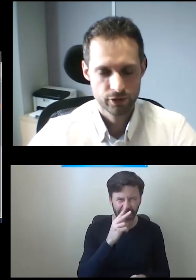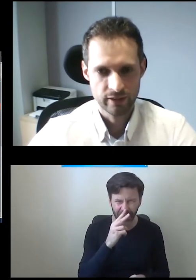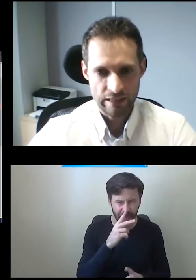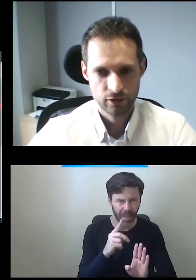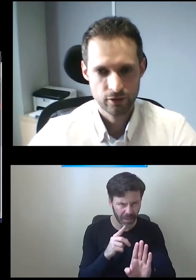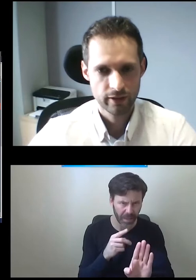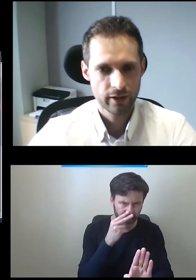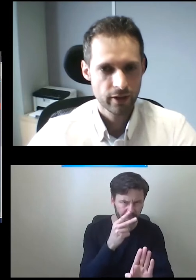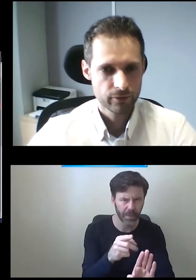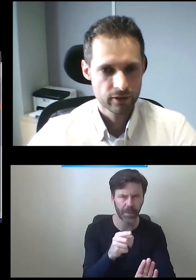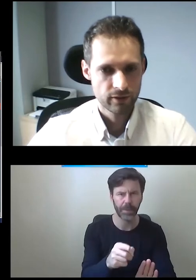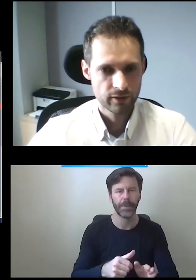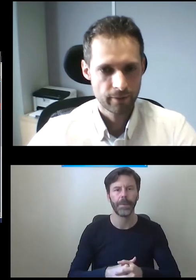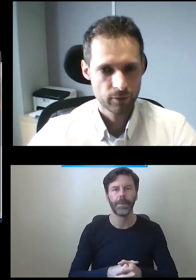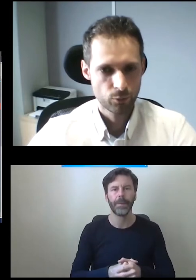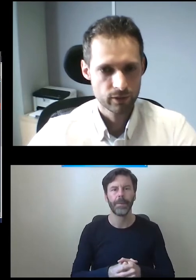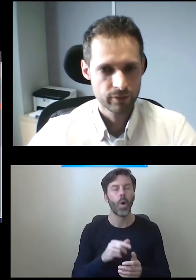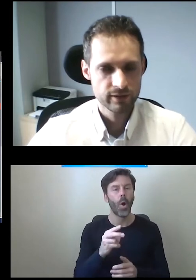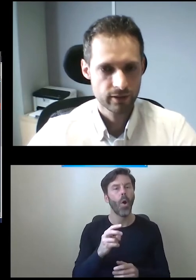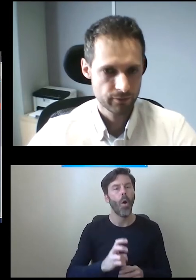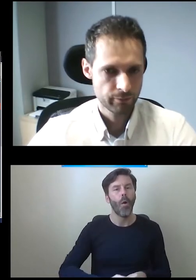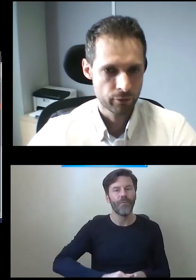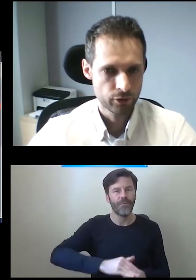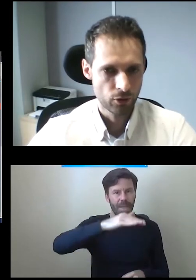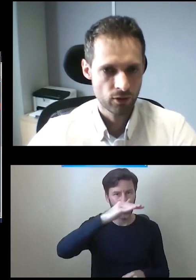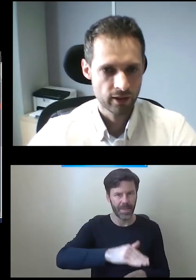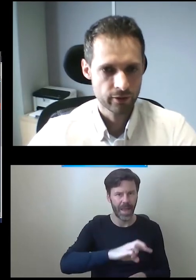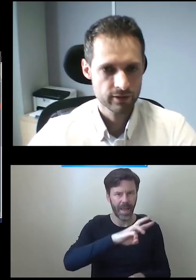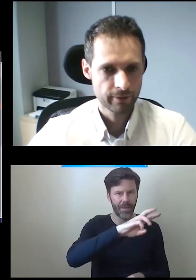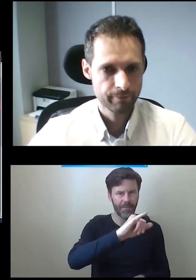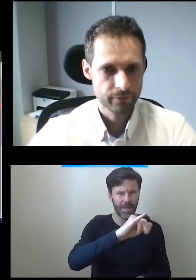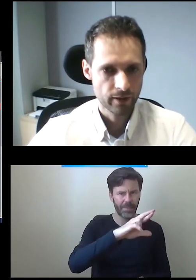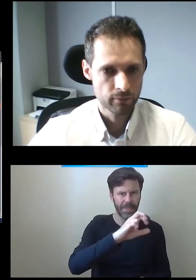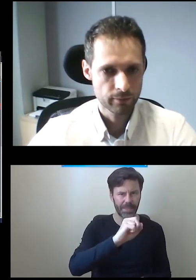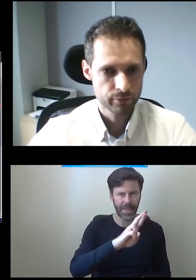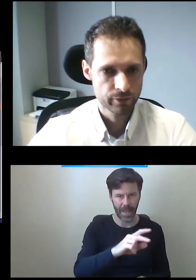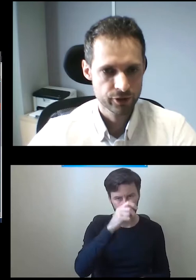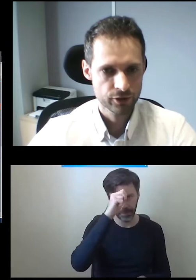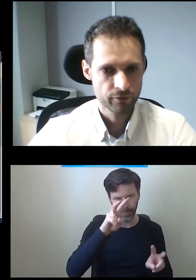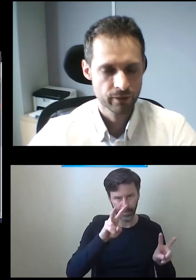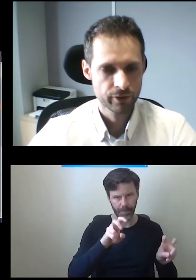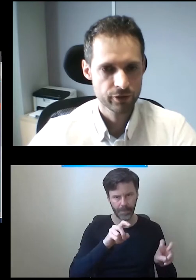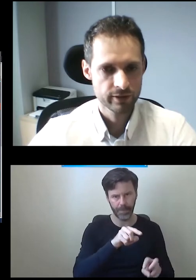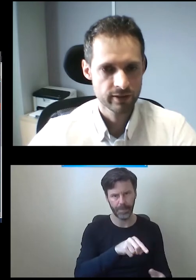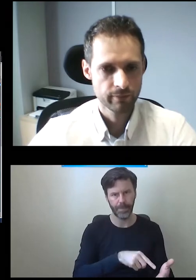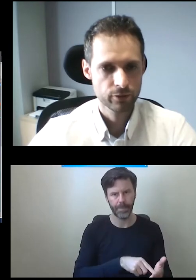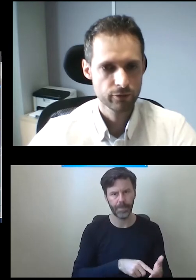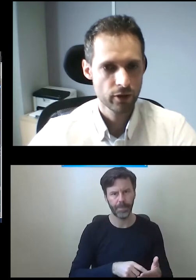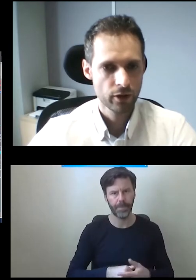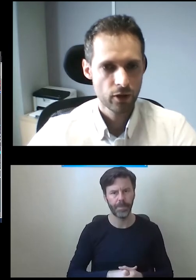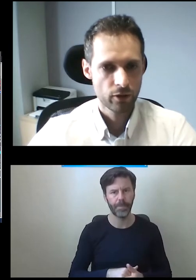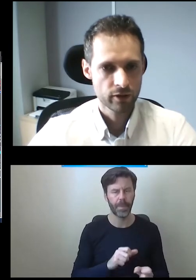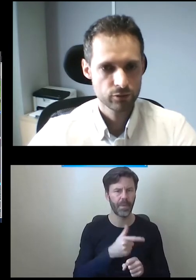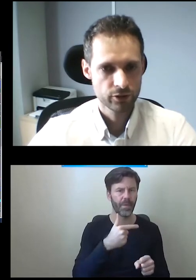właśnie nakreślone. To jest winda typu US Minister w pełni okalająca, a mamy przemieszczenie z 25 cm